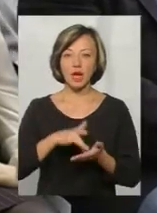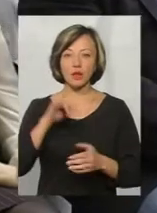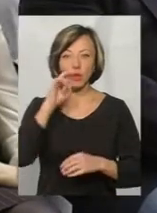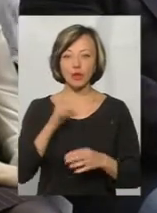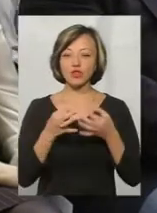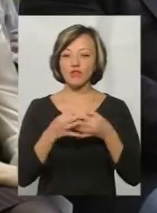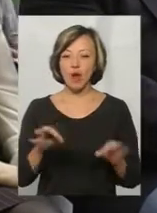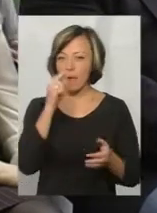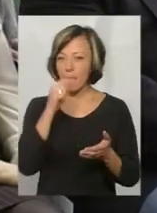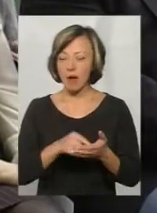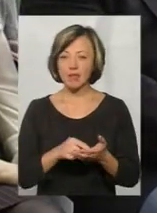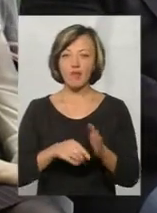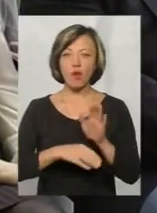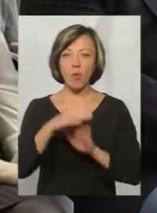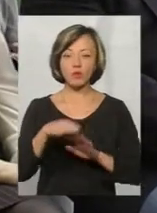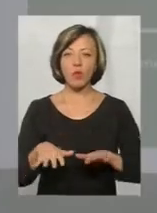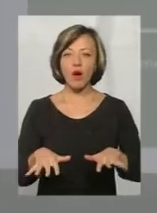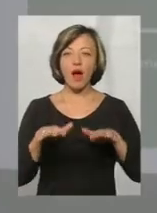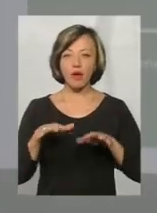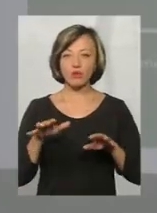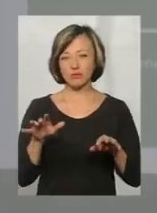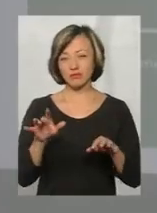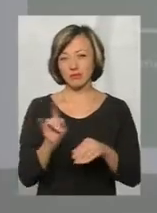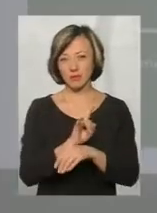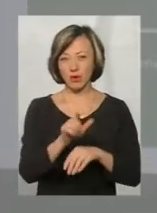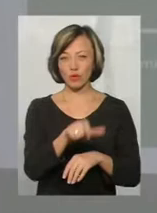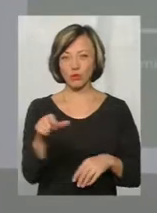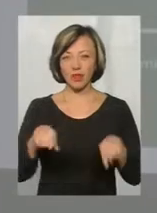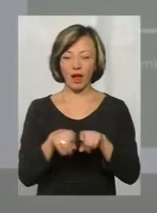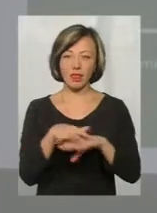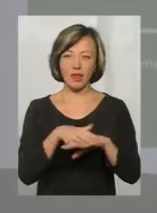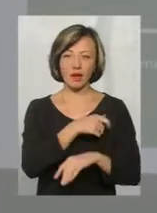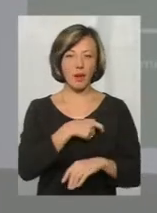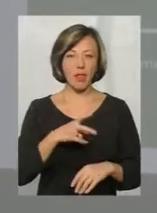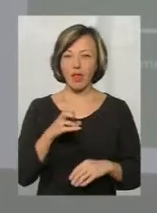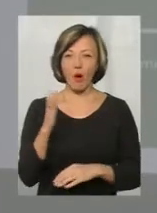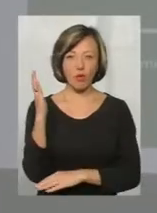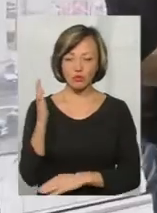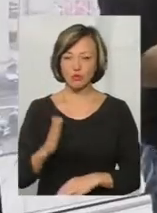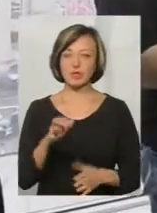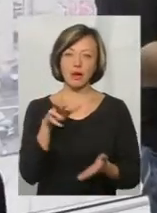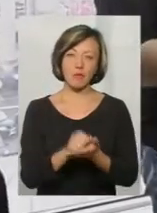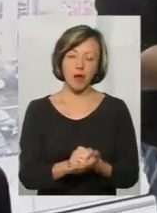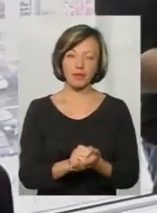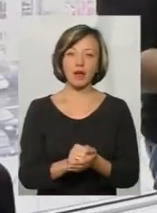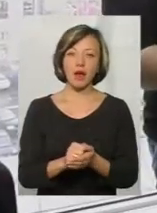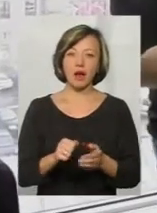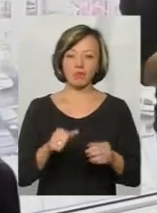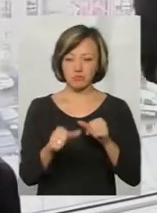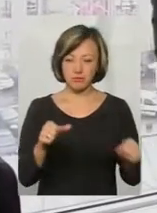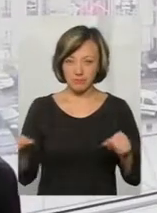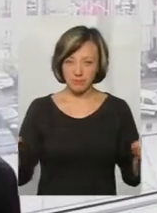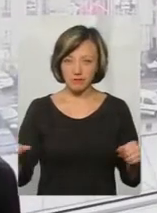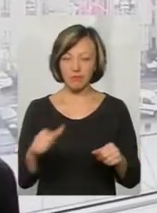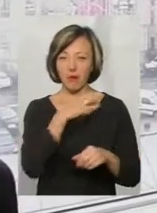Верховну Раду недоброчесним особам. Потрапивши до парламенту, такі нардепи потім можуть не голосувати, займатися кнопкодавством або